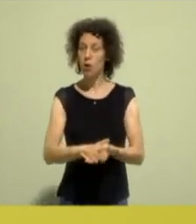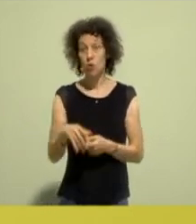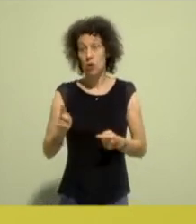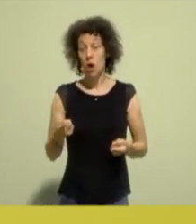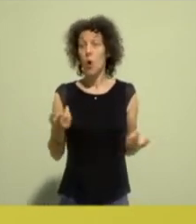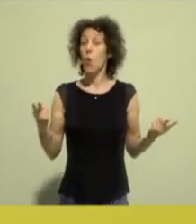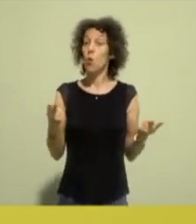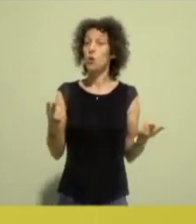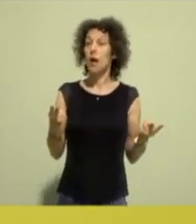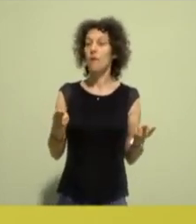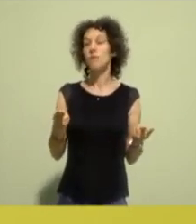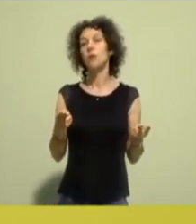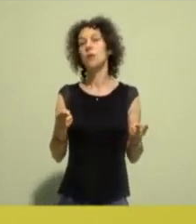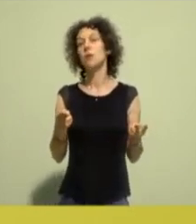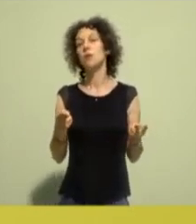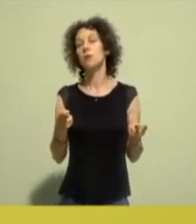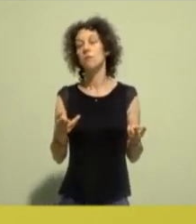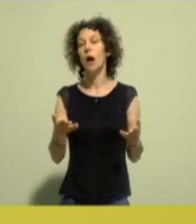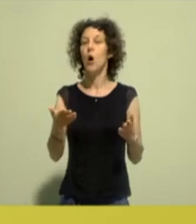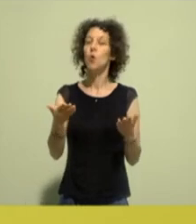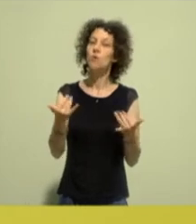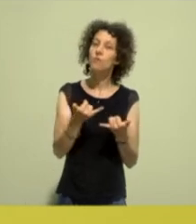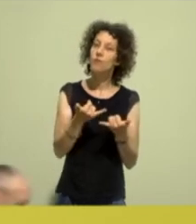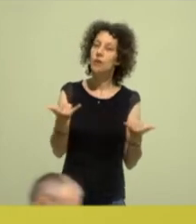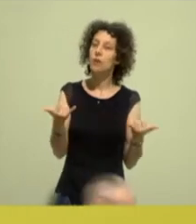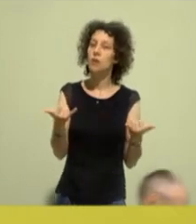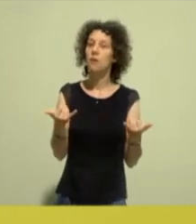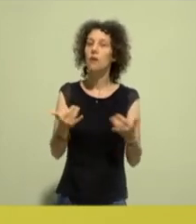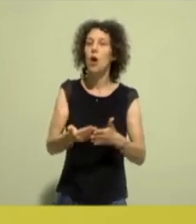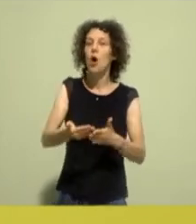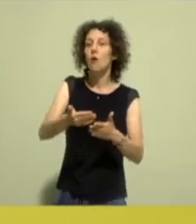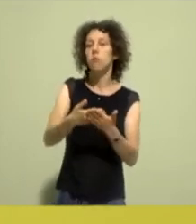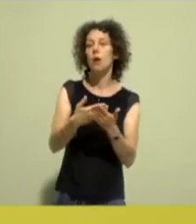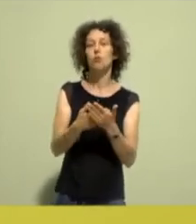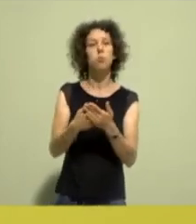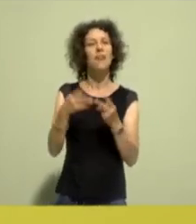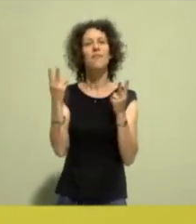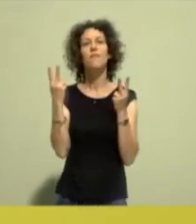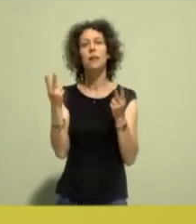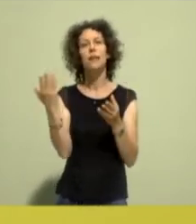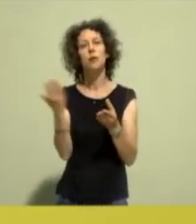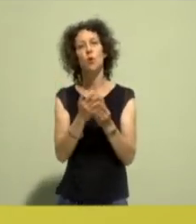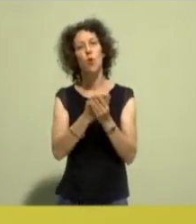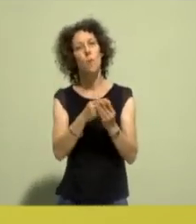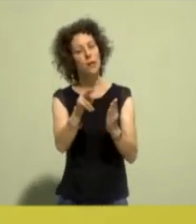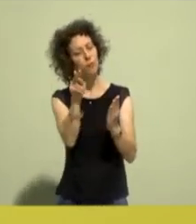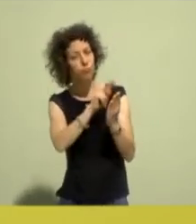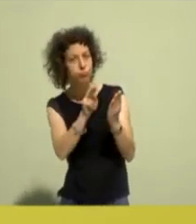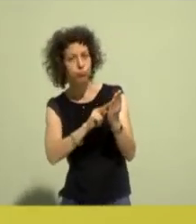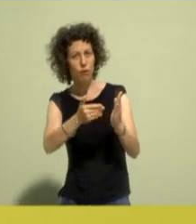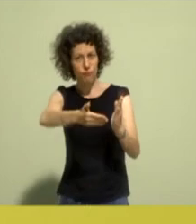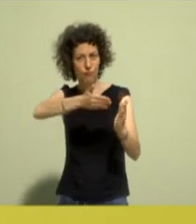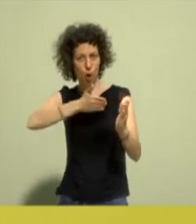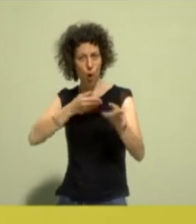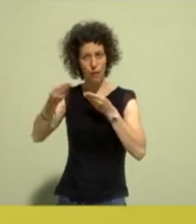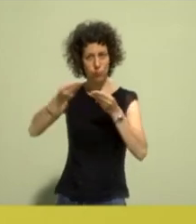um eine rechtzeitige Lektüre und Vorbesprechung von wichtigen Dokumenten zu ermöglichen oder